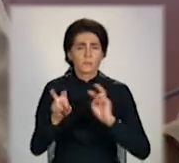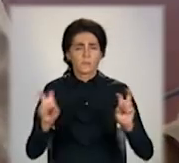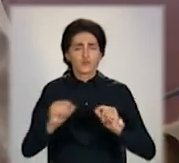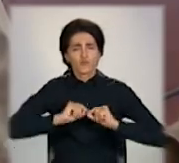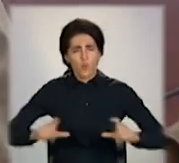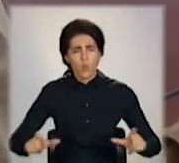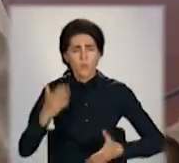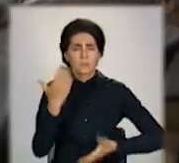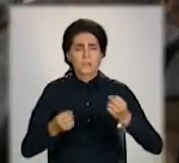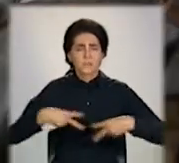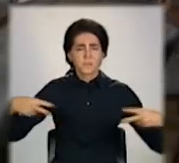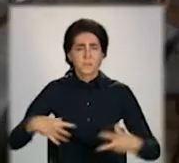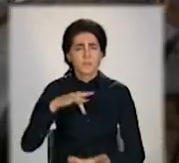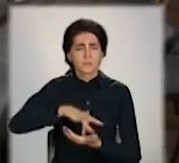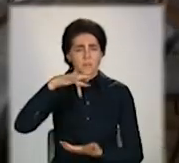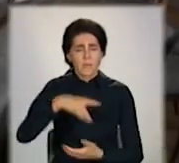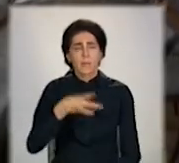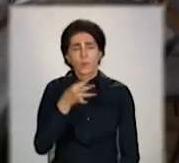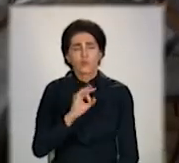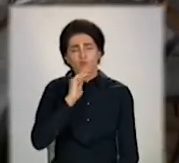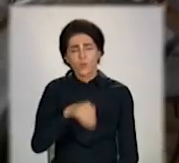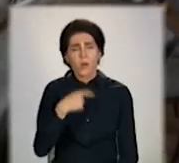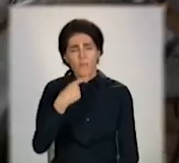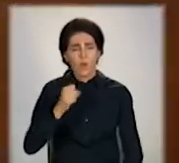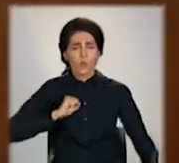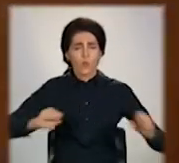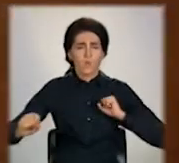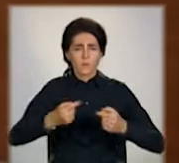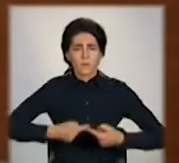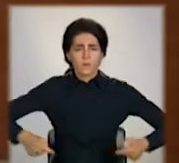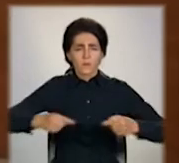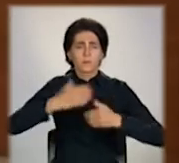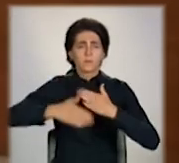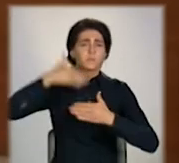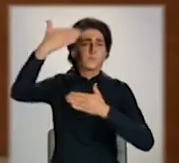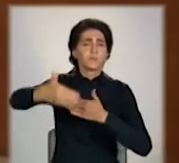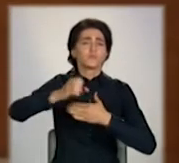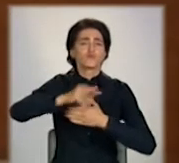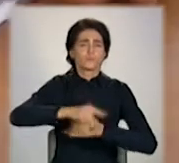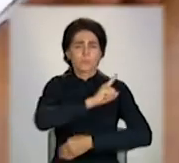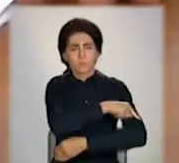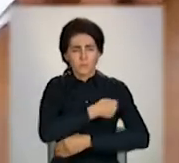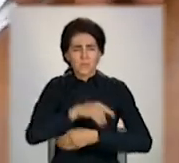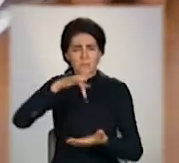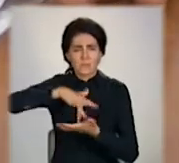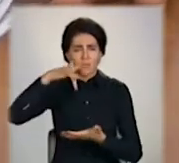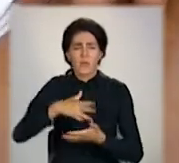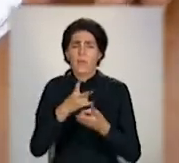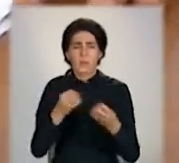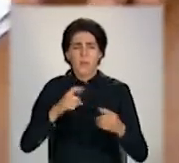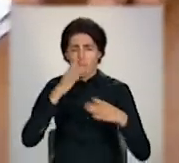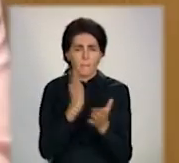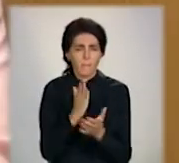Та чиновники кажуть, організувати медогляд за межами центрів медико-санітарної допомоги не мають